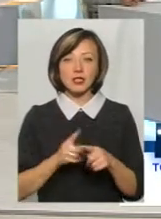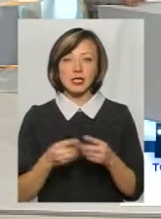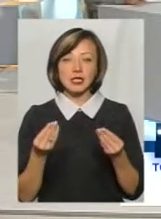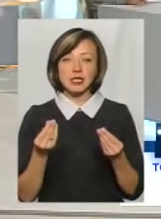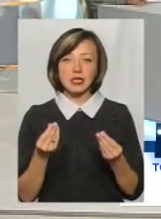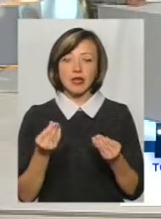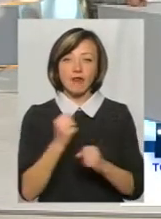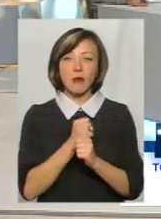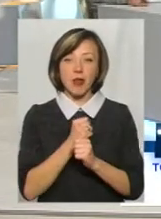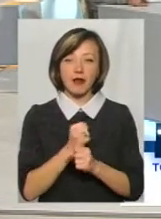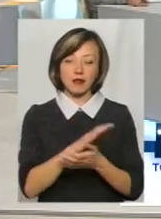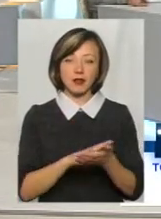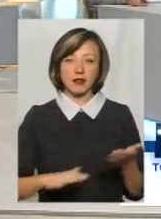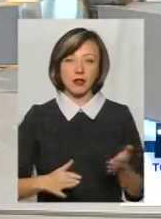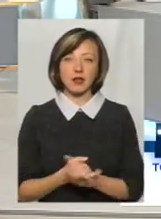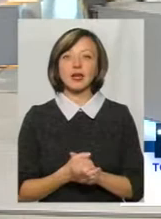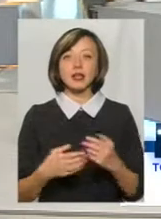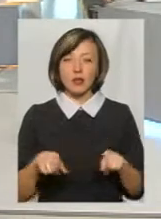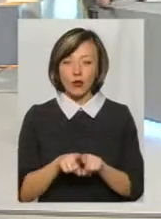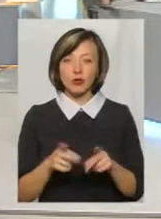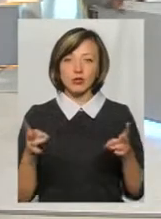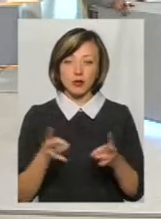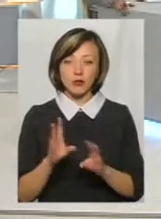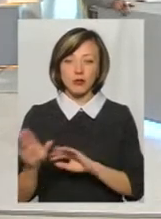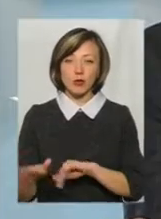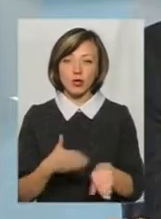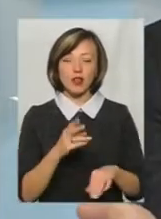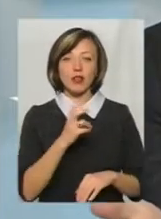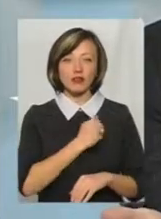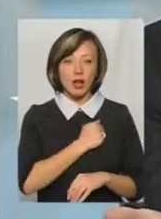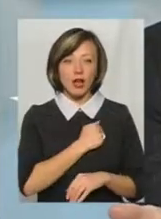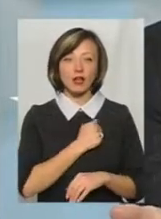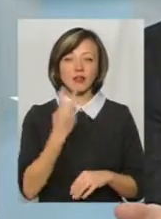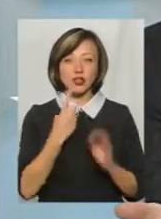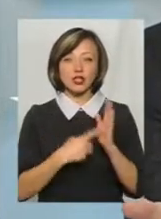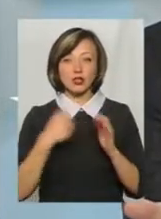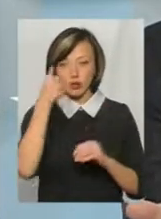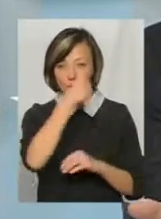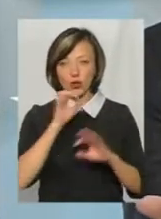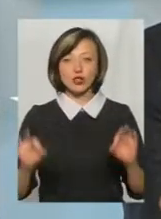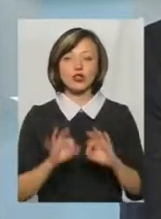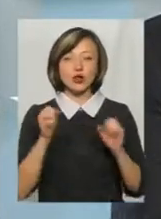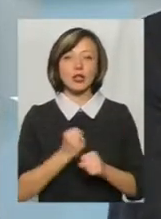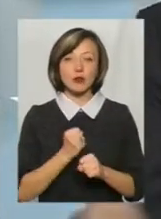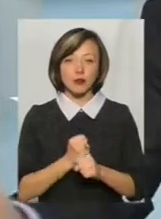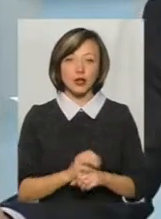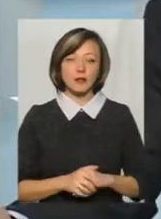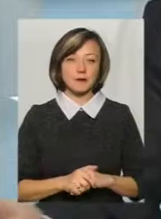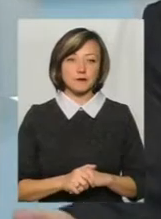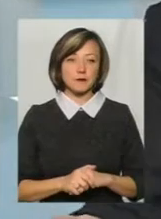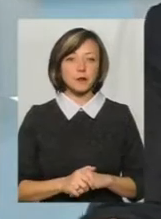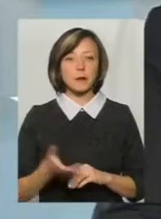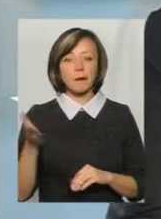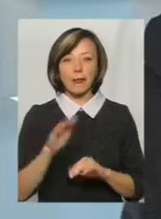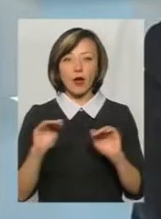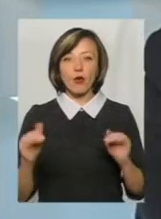в аптеках і так далі. І це також треба прийти, тому що, на жаль, 26 років нічого не робили. давайте ще коротенько, все